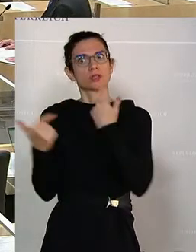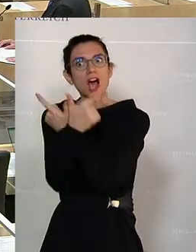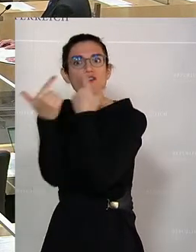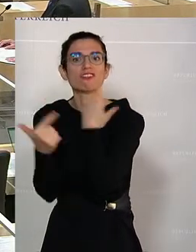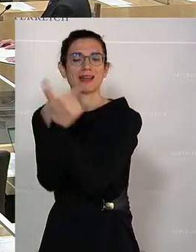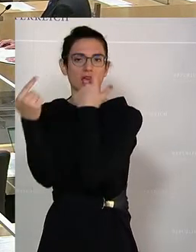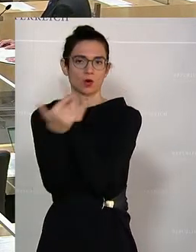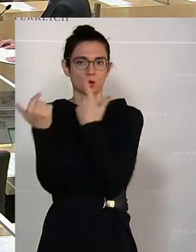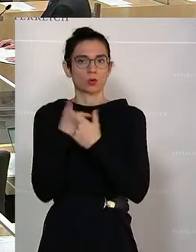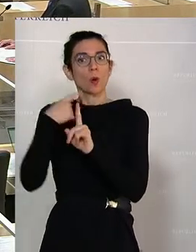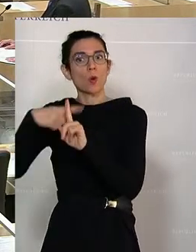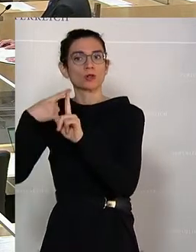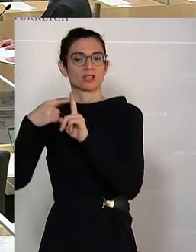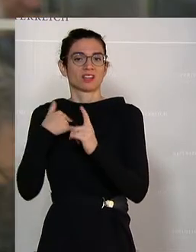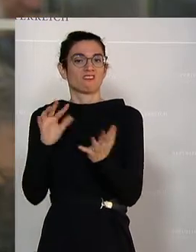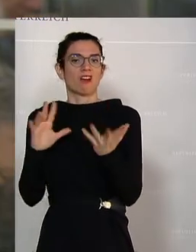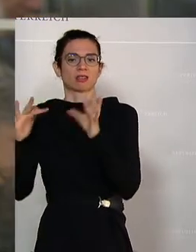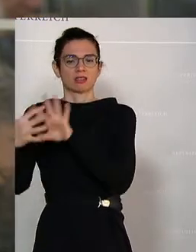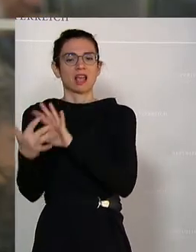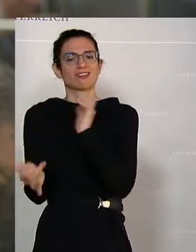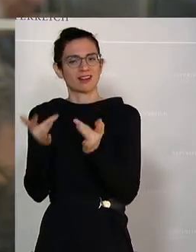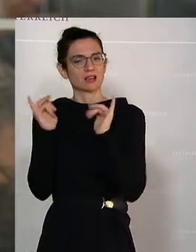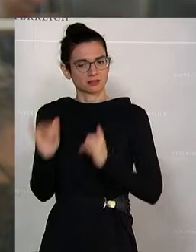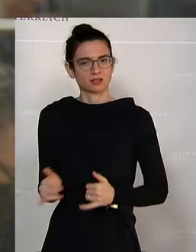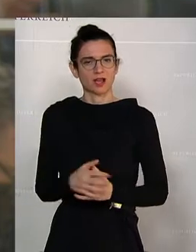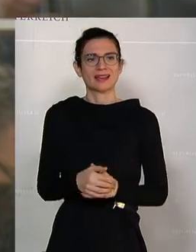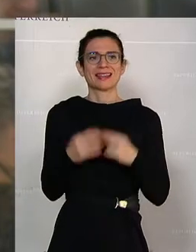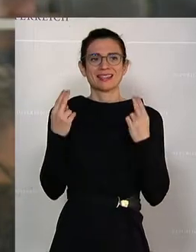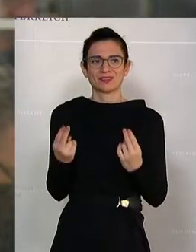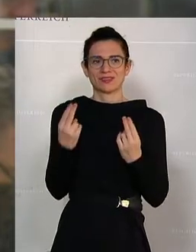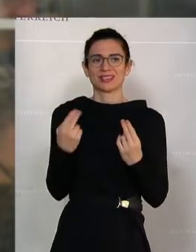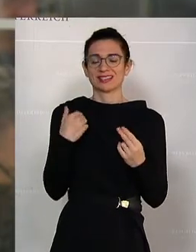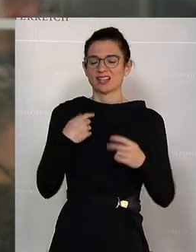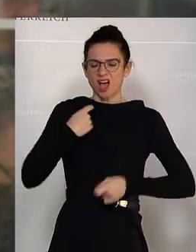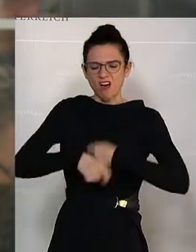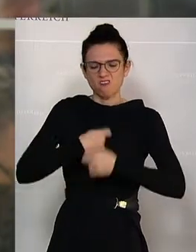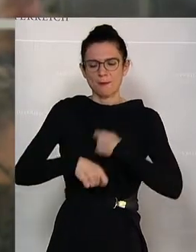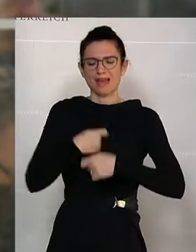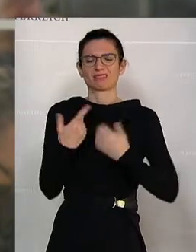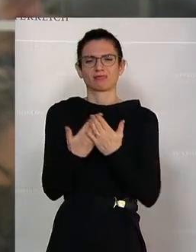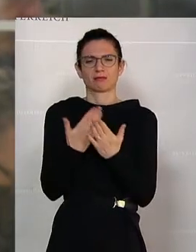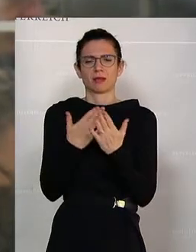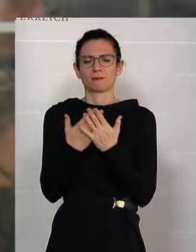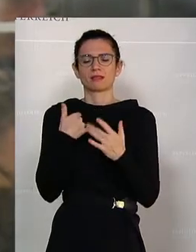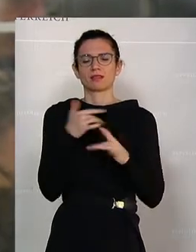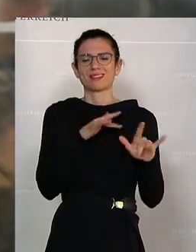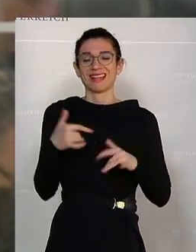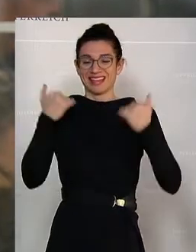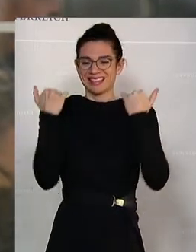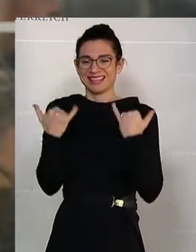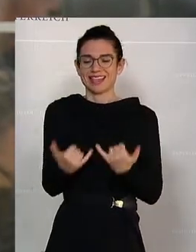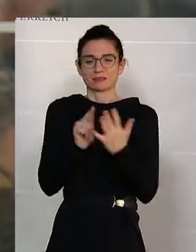Aufklärung zu machen. Ich denke, es ist wichtig, hier aufzuarbeiten, um im Sinne, im Geiste unserer